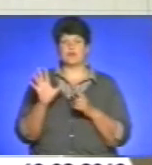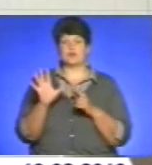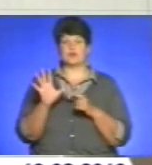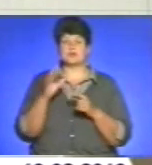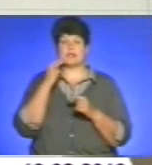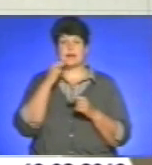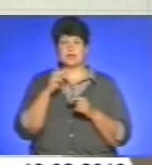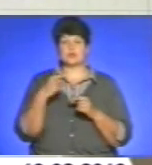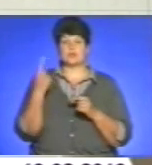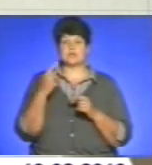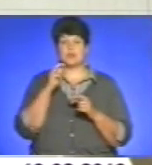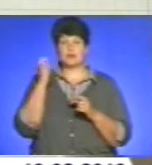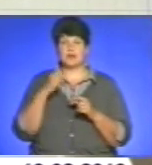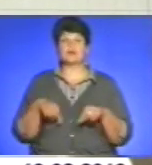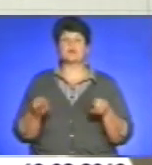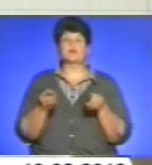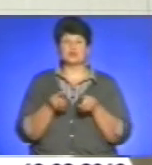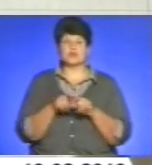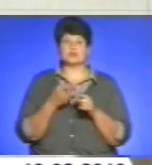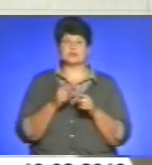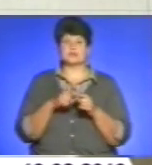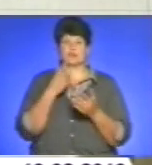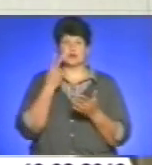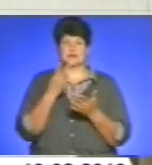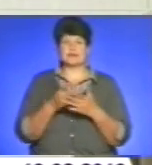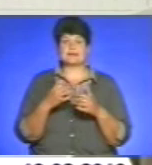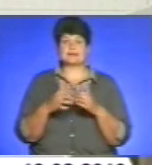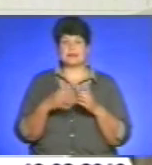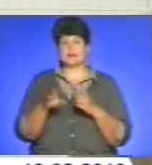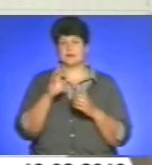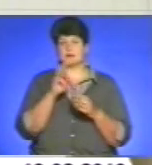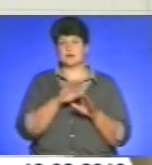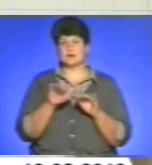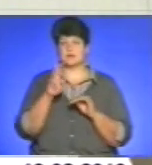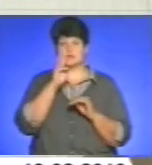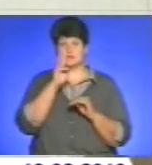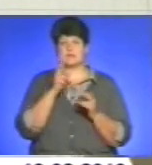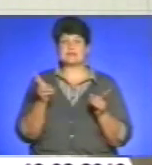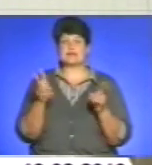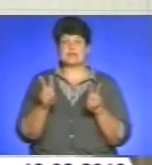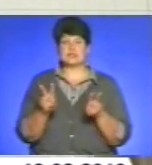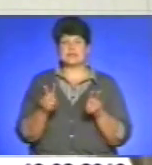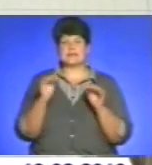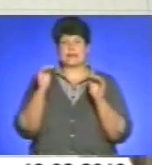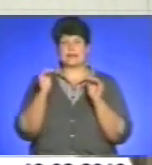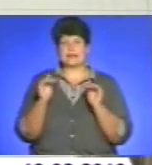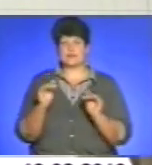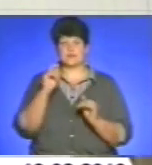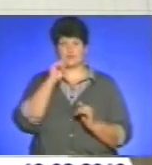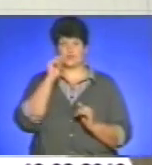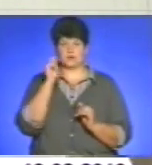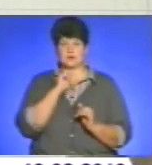кращих областей України, але водночас такі показники, як середній рівень заробітної плати, у нас залишається найнижчим сьогодні в Україні.